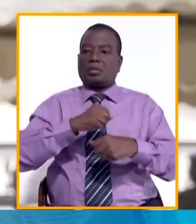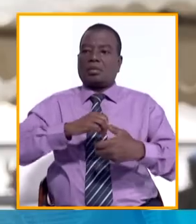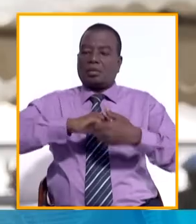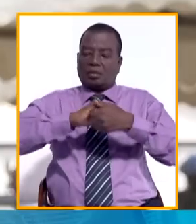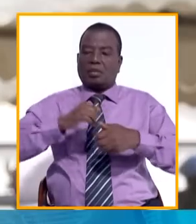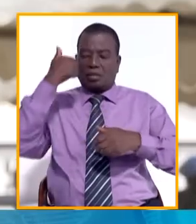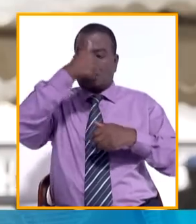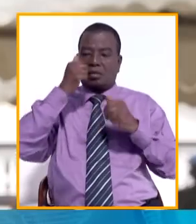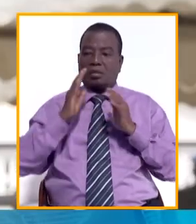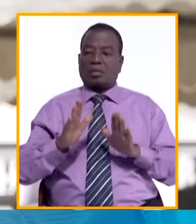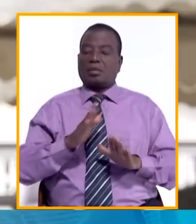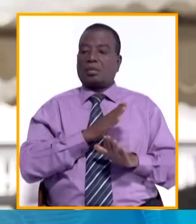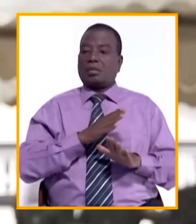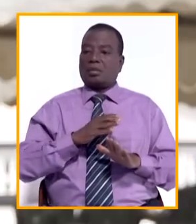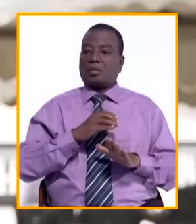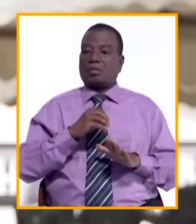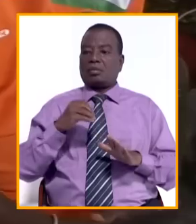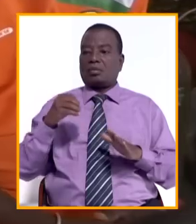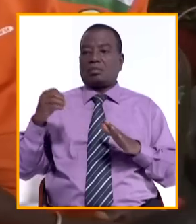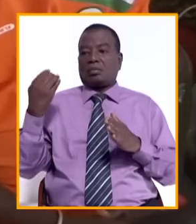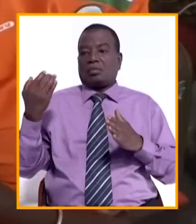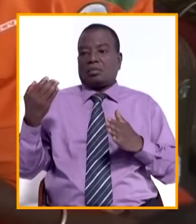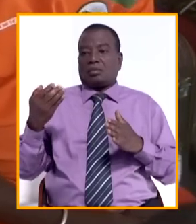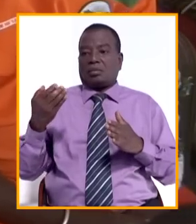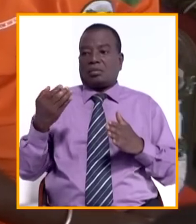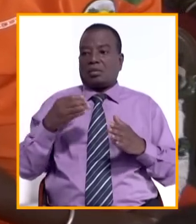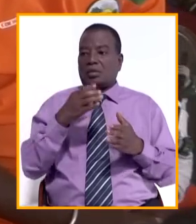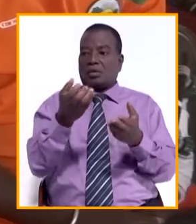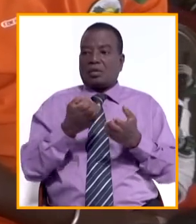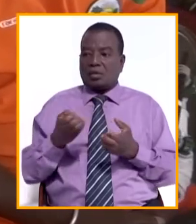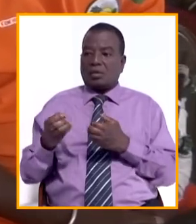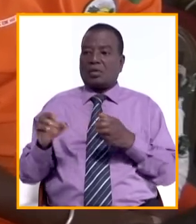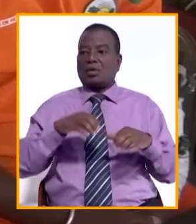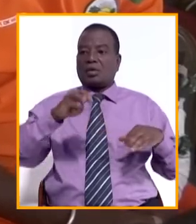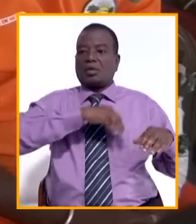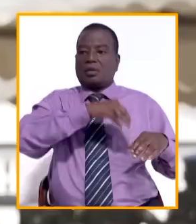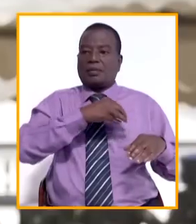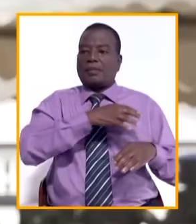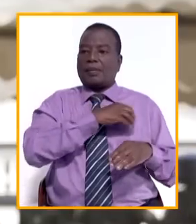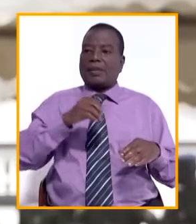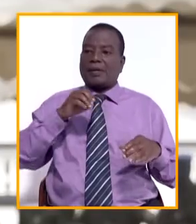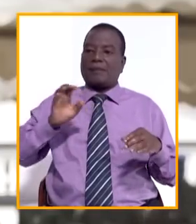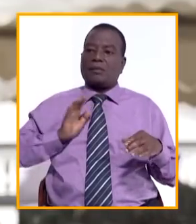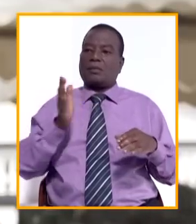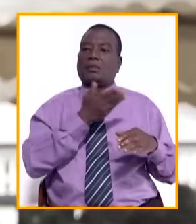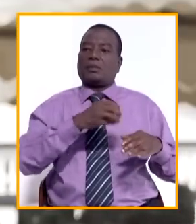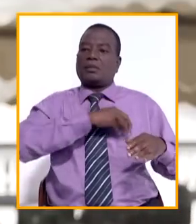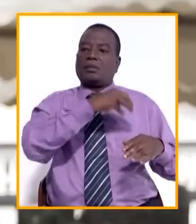africaine, un épisode malencontreux a voulu entacher votre mission, notre mission.